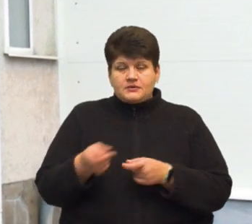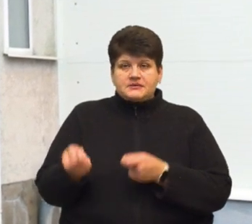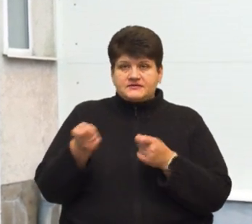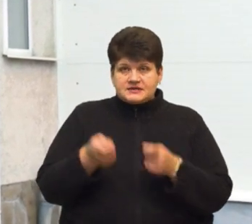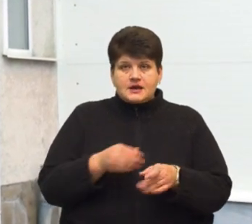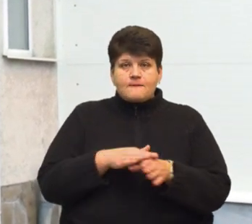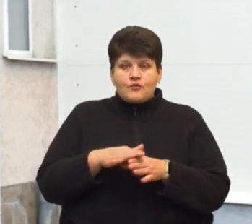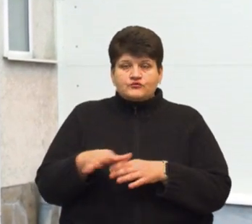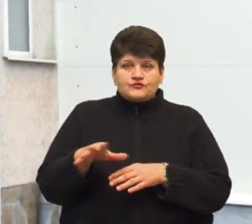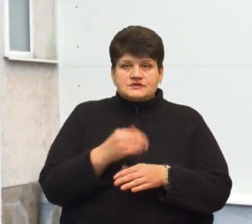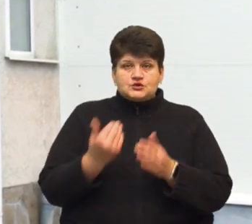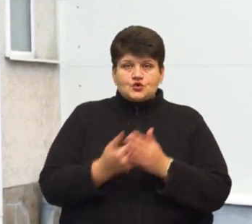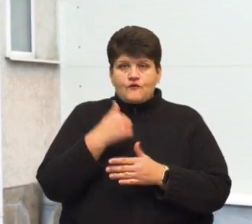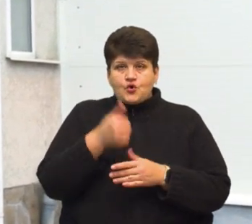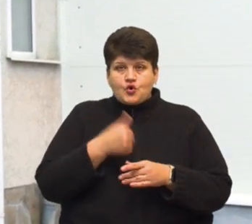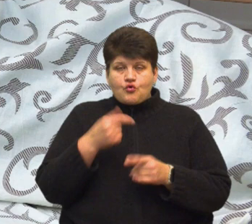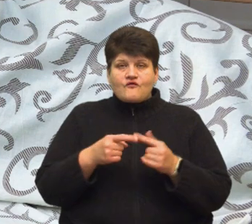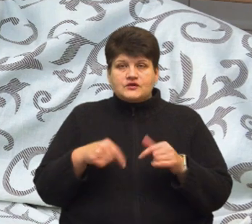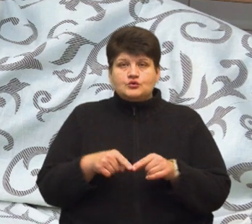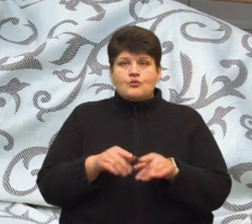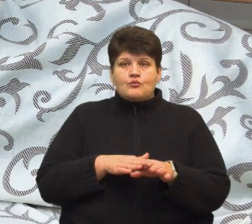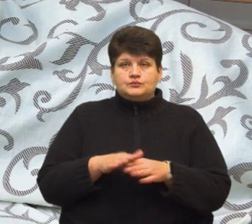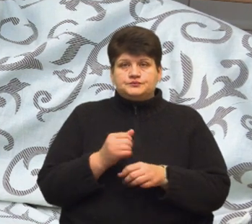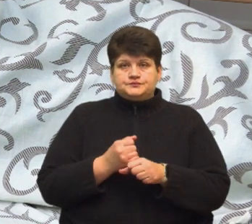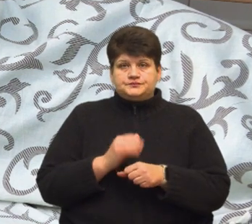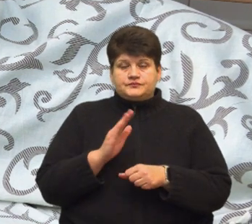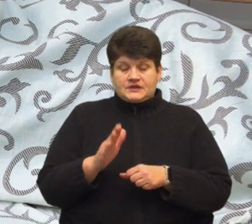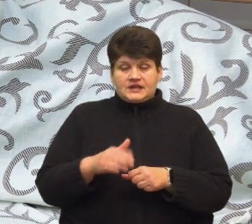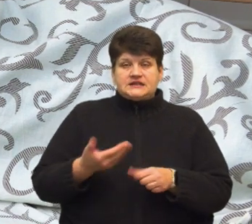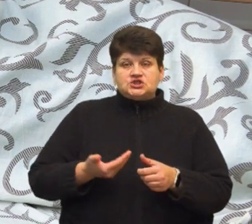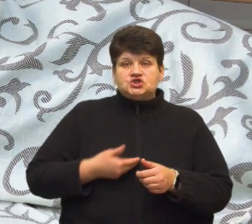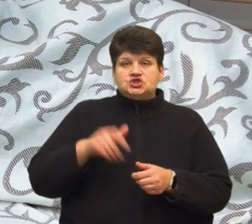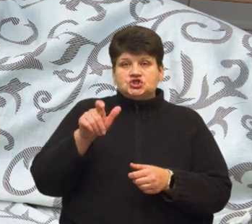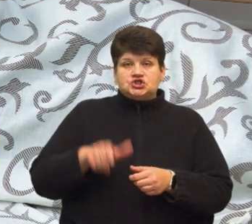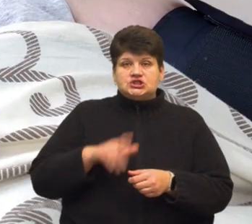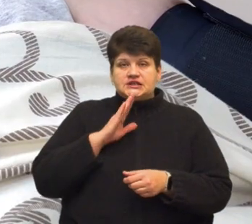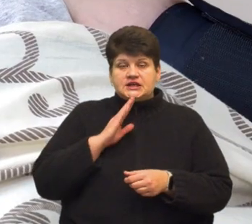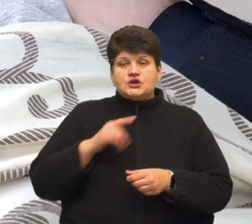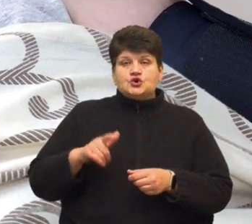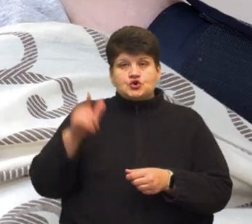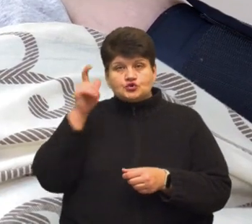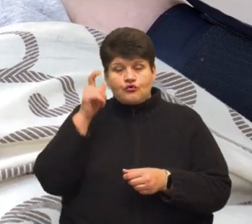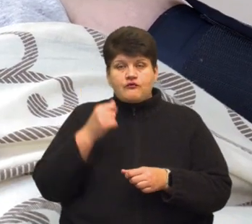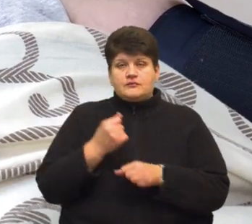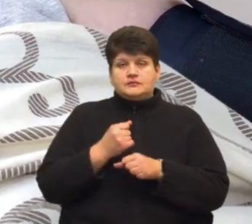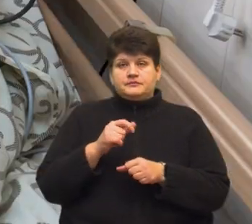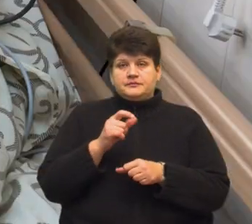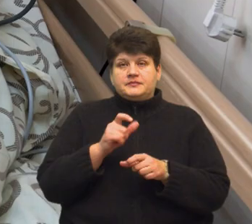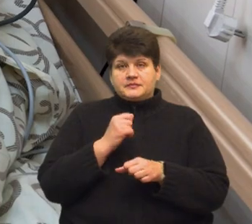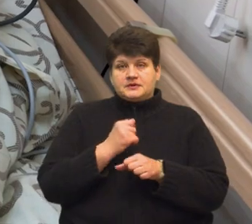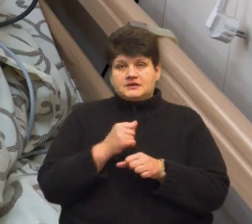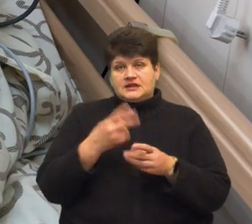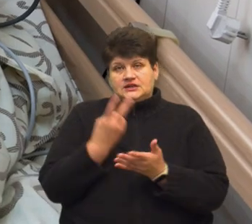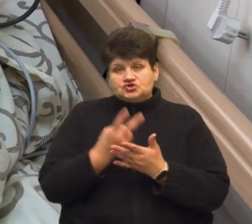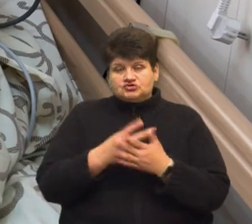відділення запрацює в повному обсязі. Жителька Чорткова Віра Заболотна – пацієнтка відділення анестезіології та інтенсивної